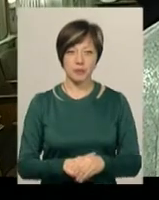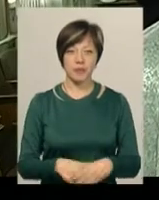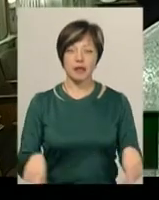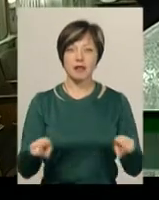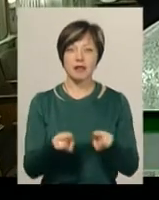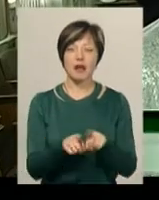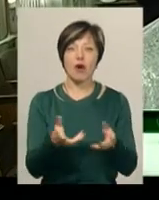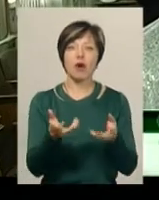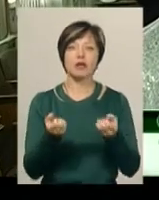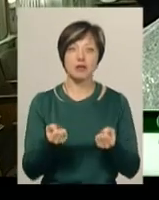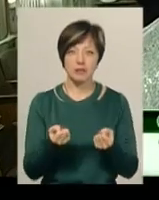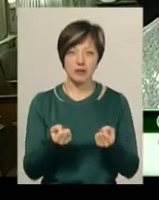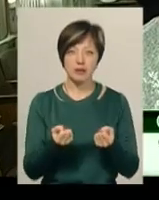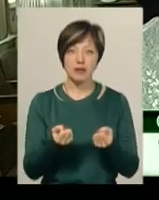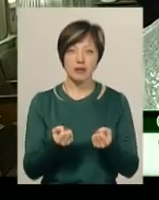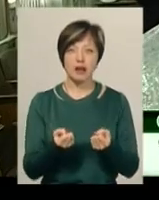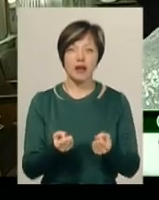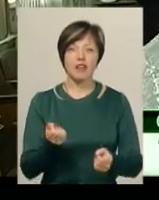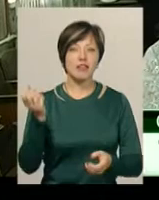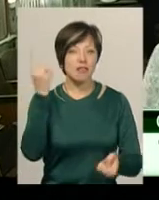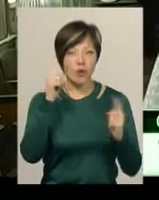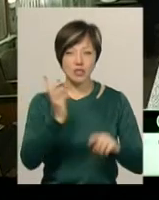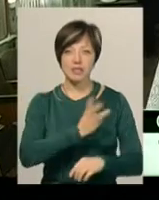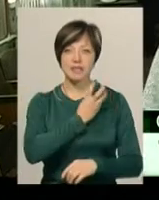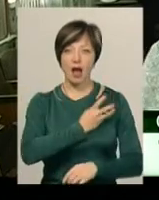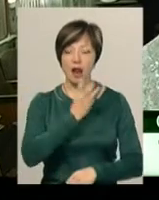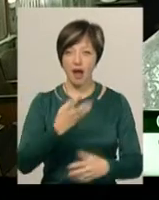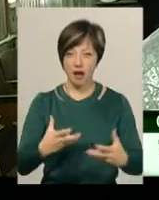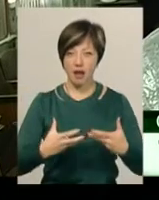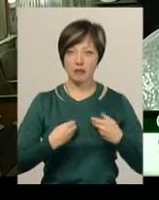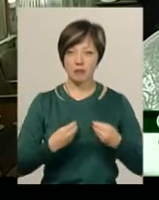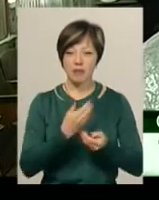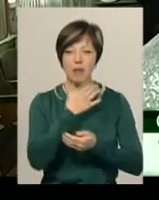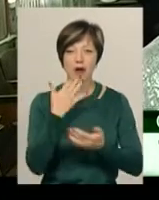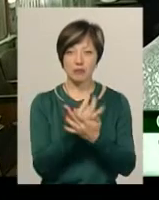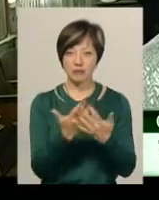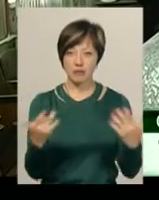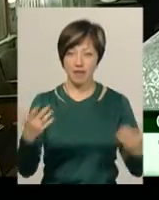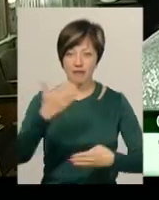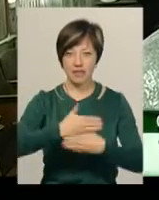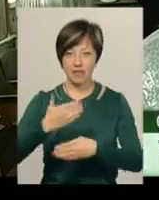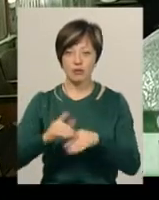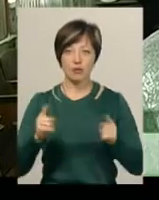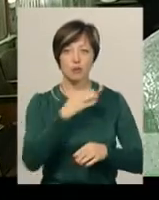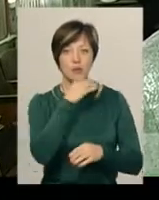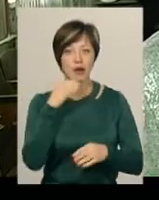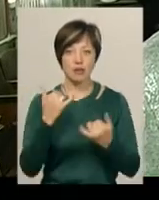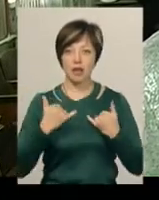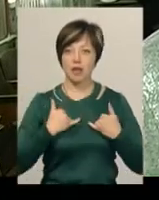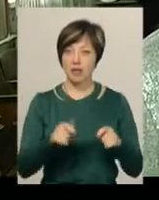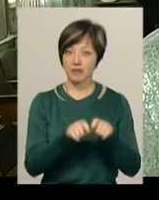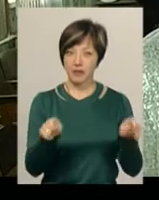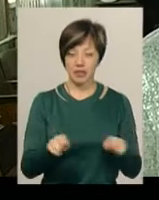Такий отримали ми творчий заряд. Подивившись таку велику кількість вистав, дуже багато для нас